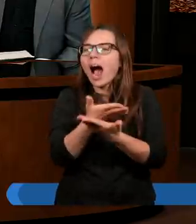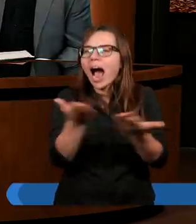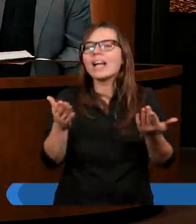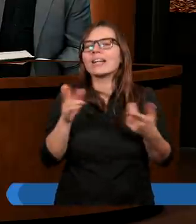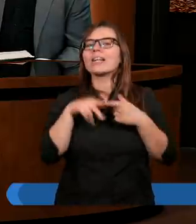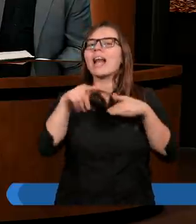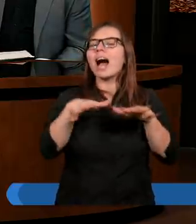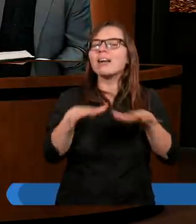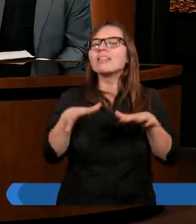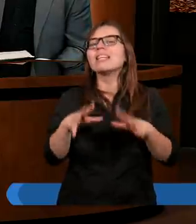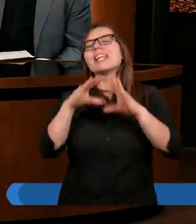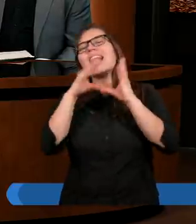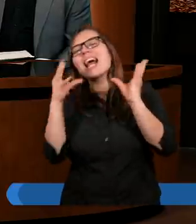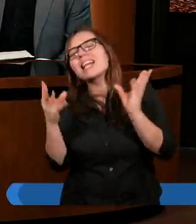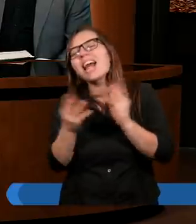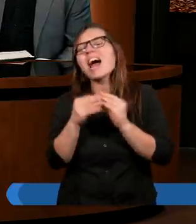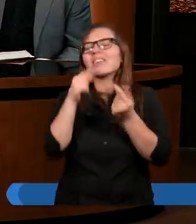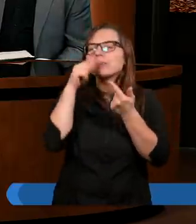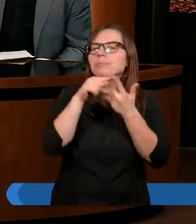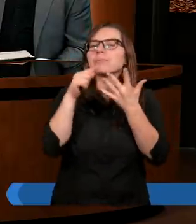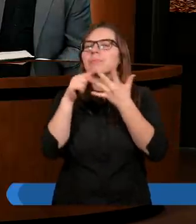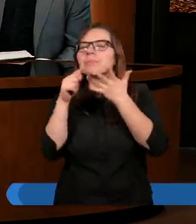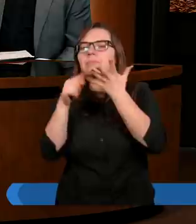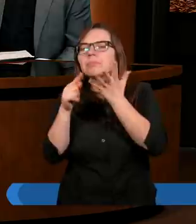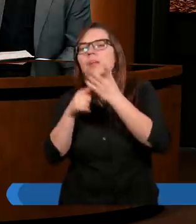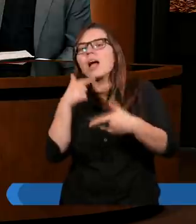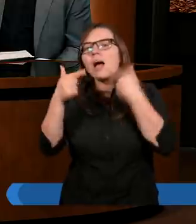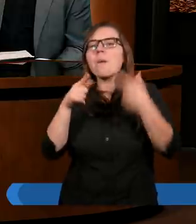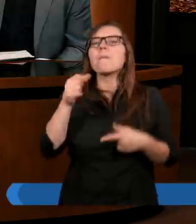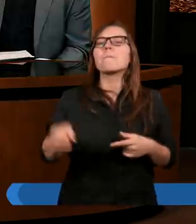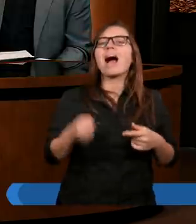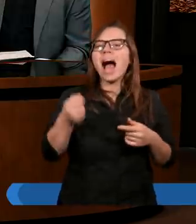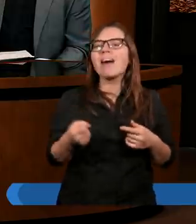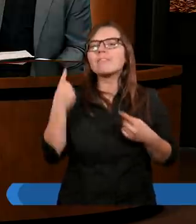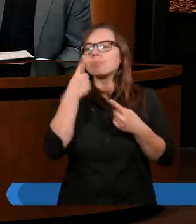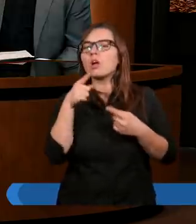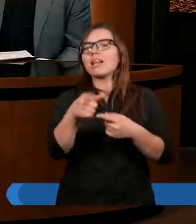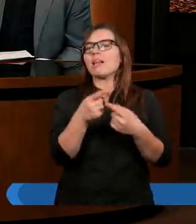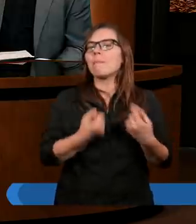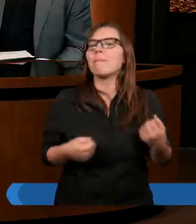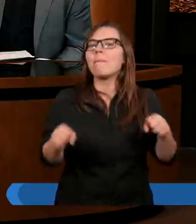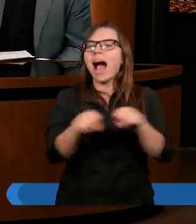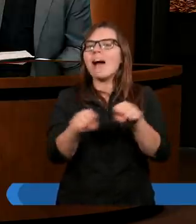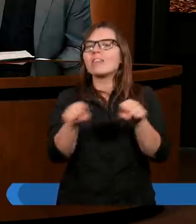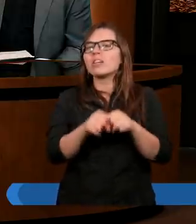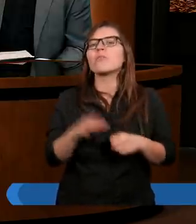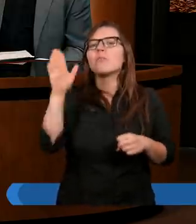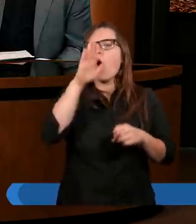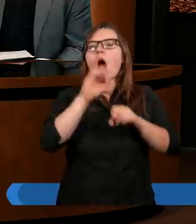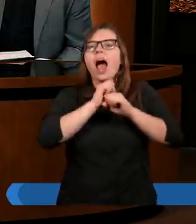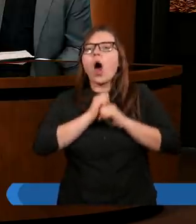tutaj zestawienie w wypowiedzi Pawła, że sprawiedliwość Boża